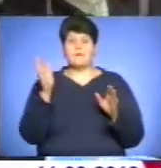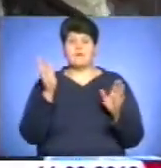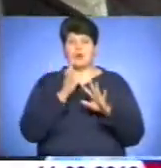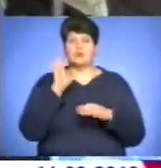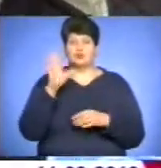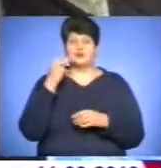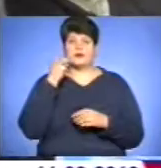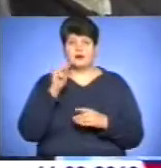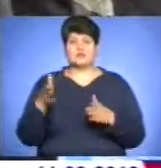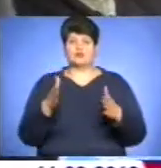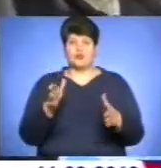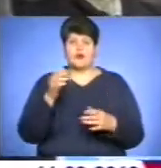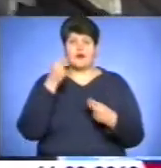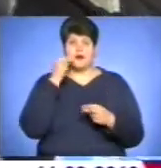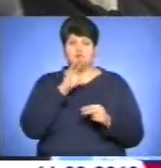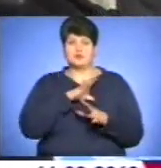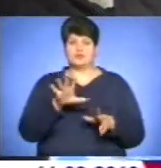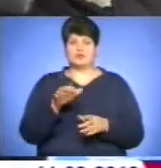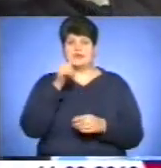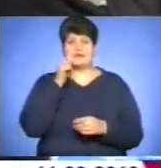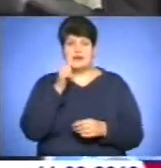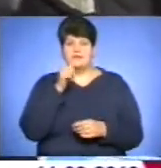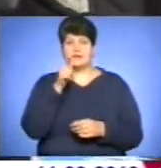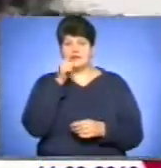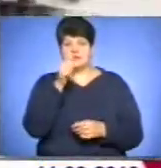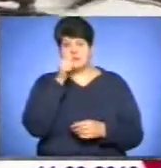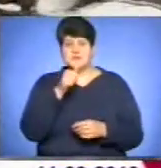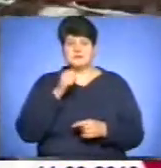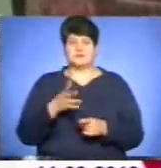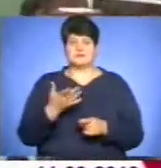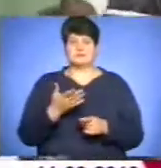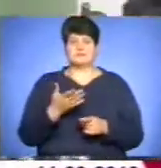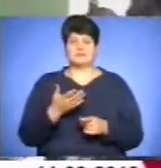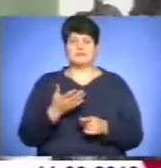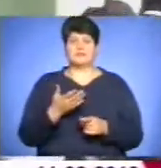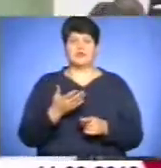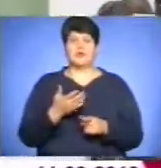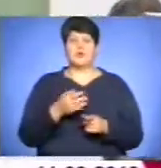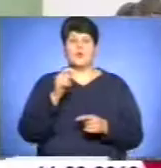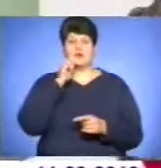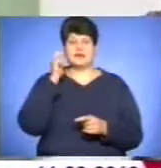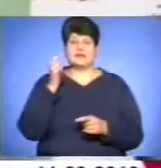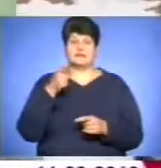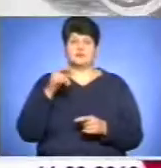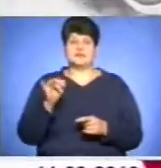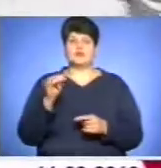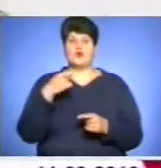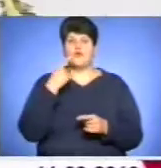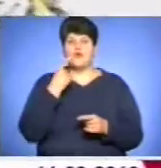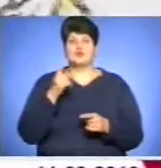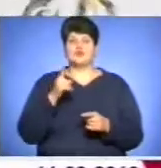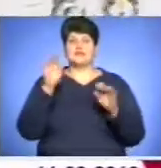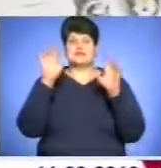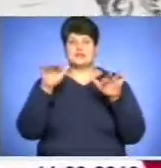кращою не буде. Ні завтра, ні за місяць, і невідомо, чи за півроку. Український гідрометеоцентр повідомляє, сніжно